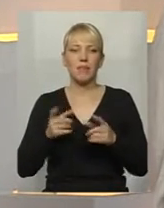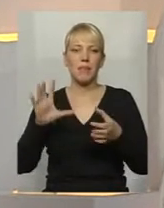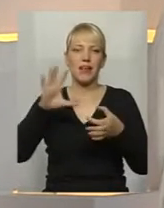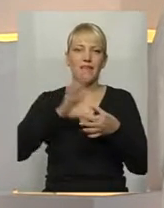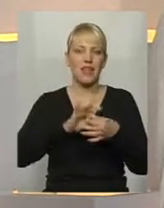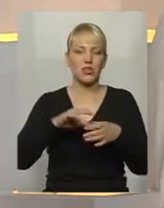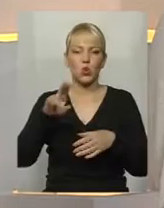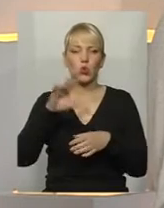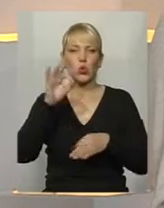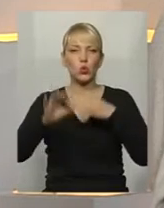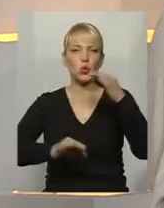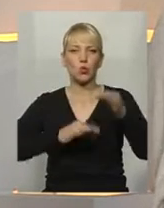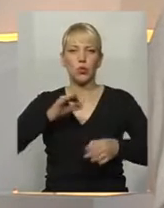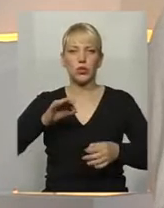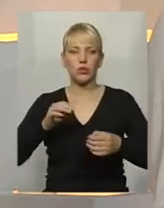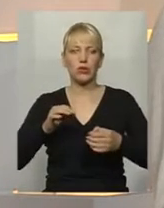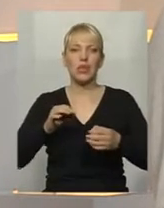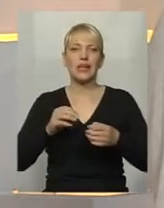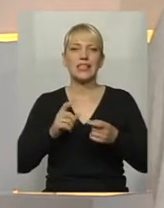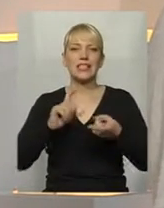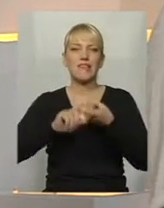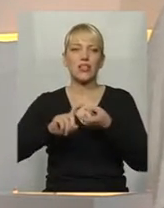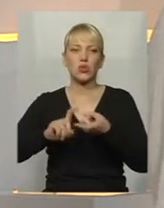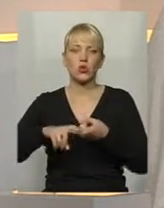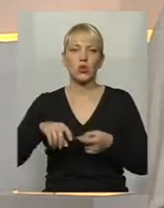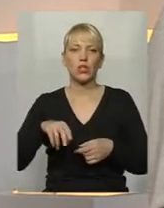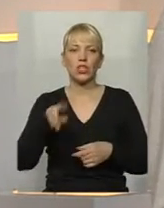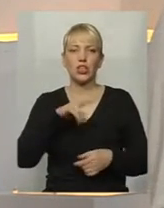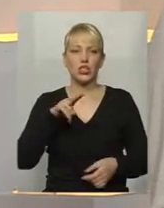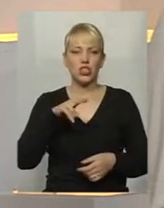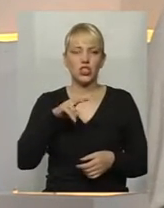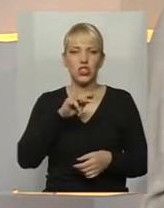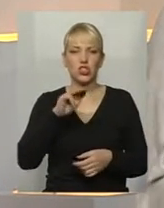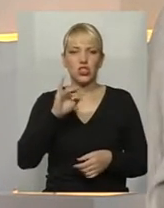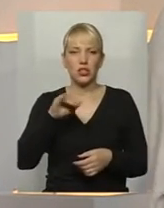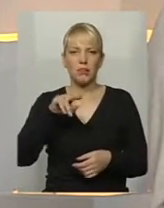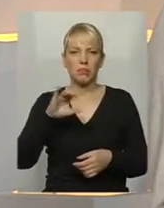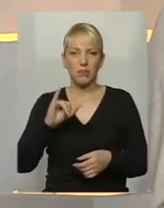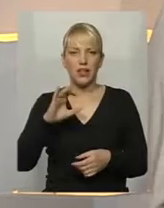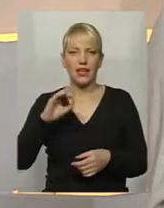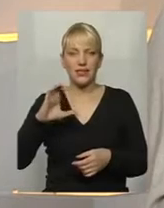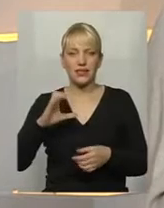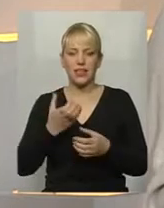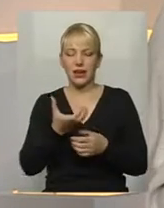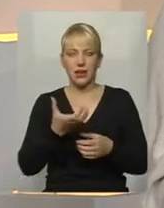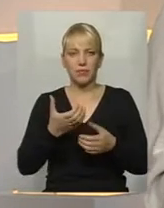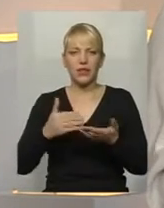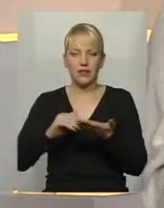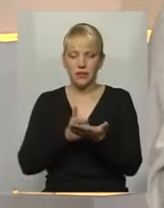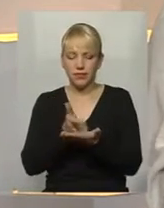супутникового зв'язку, це GPS. Людина незряча може користуватися нею. Вона проходить свій маршрут і потім